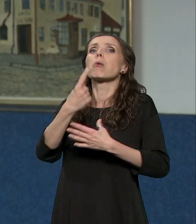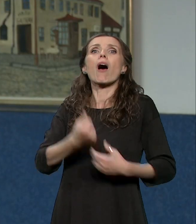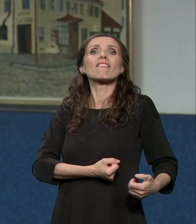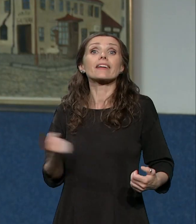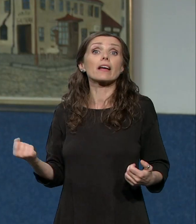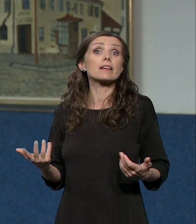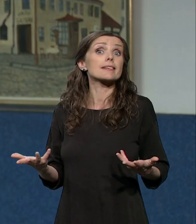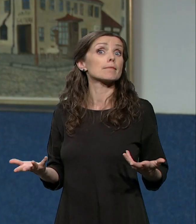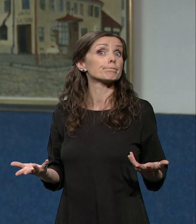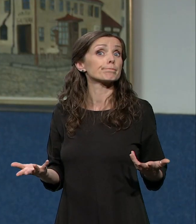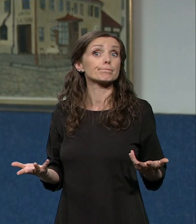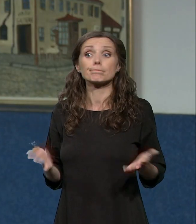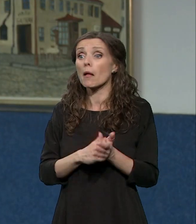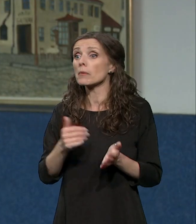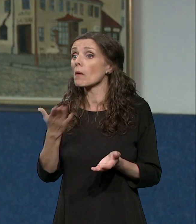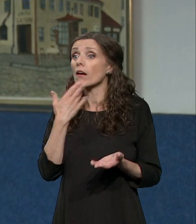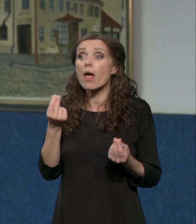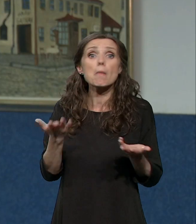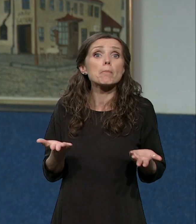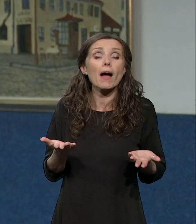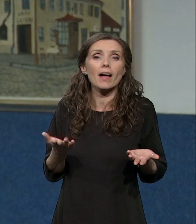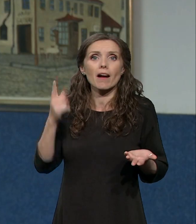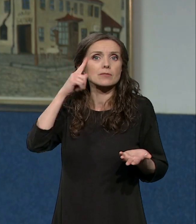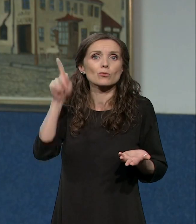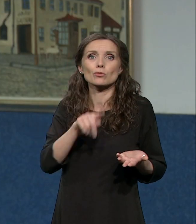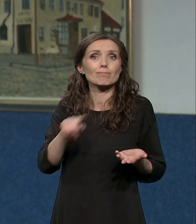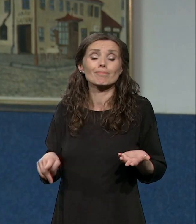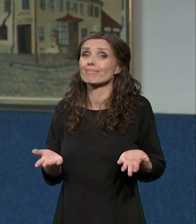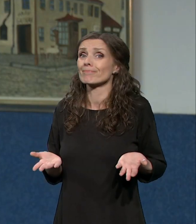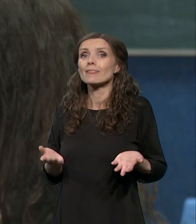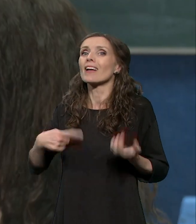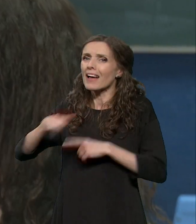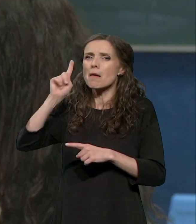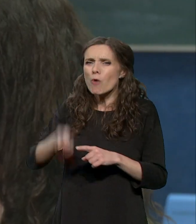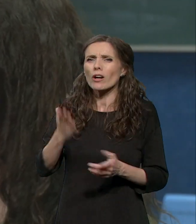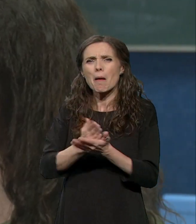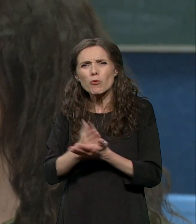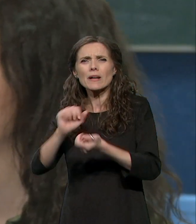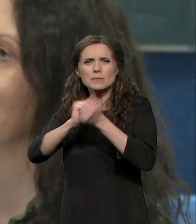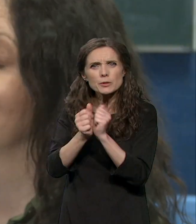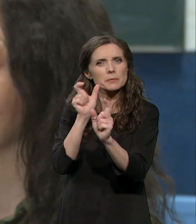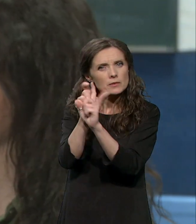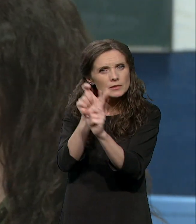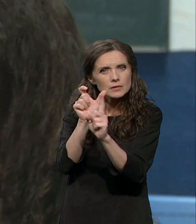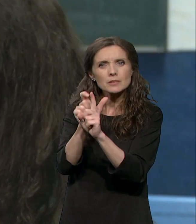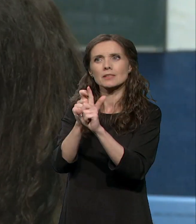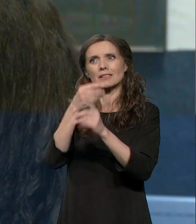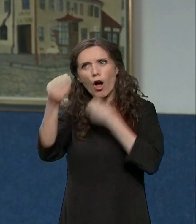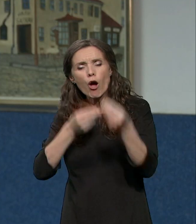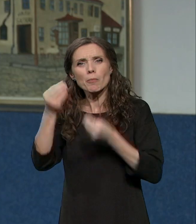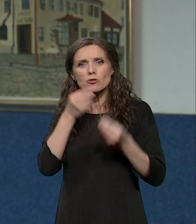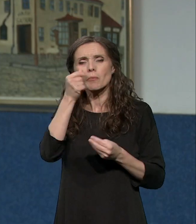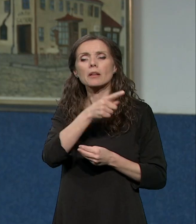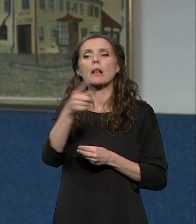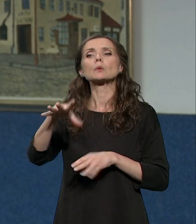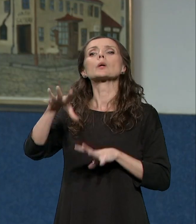i da jednostavno nema više para. Znači mora da se stalno zagovara i da se pokazuje i da zaista ljudi shvate koliko je